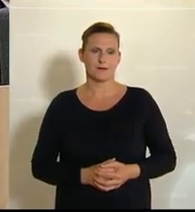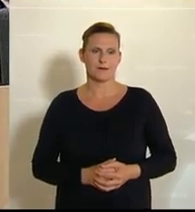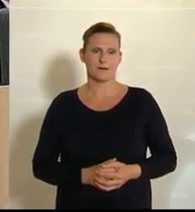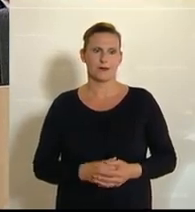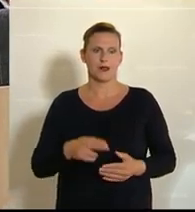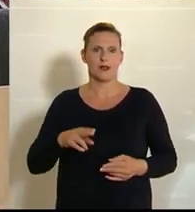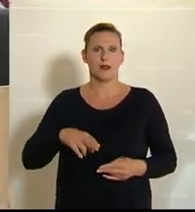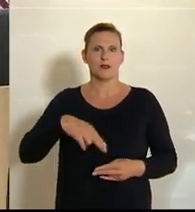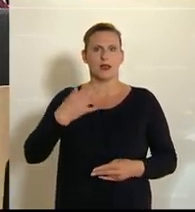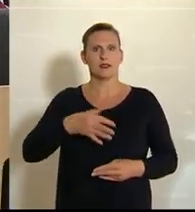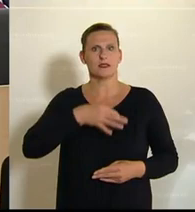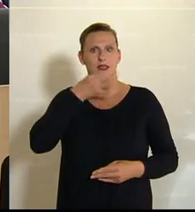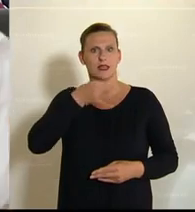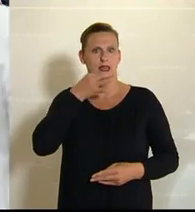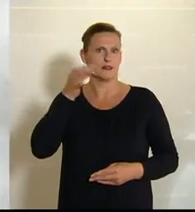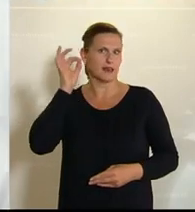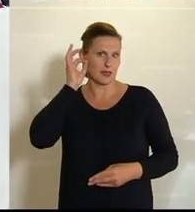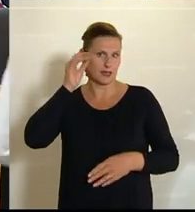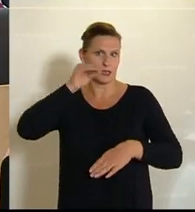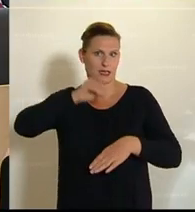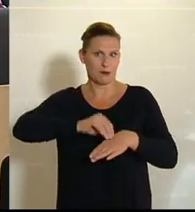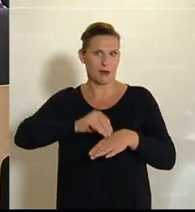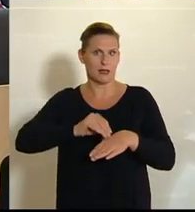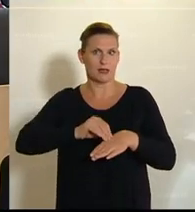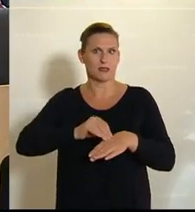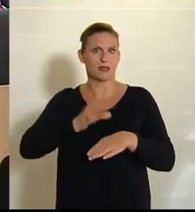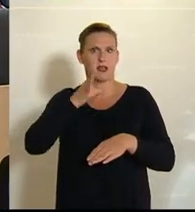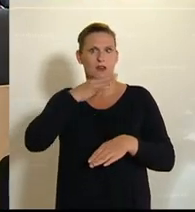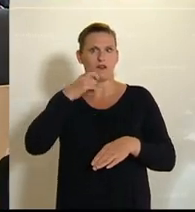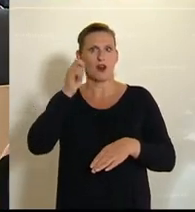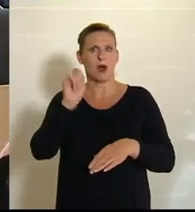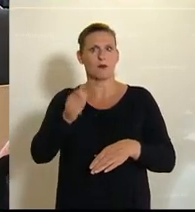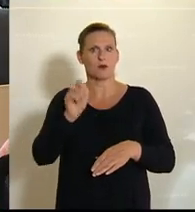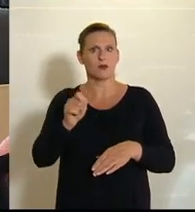zitiert verschiedene Budgetexperten, die bekräftigen, dass die gewählte Vorgangsweise zulässig sei. Amen. Amen. Dank.